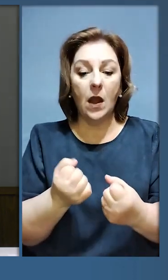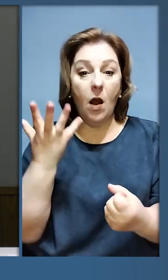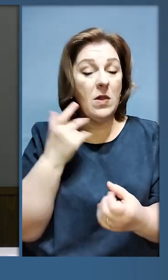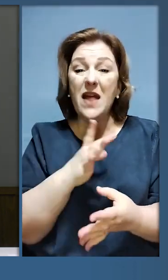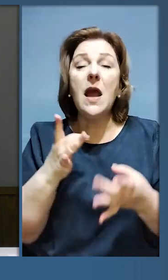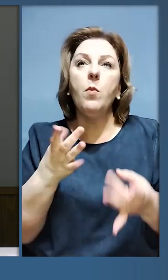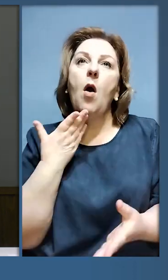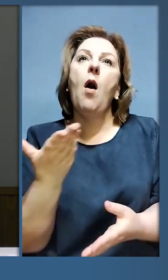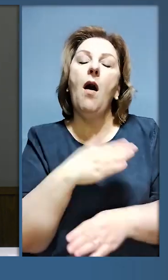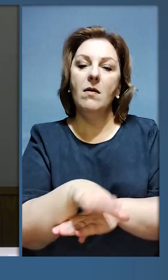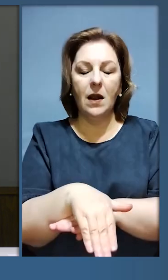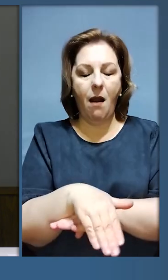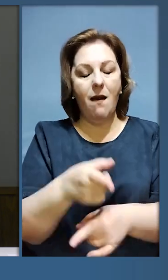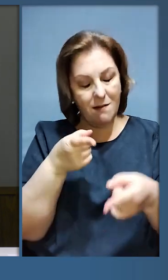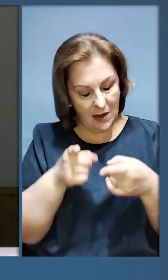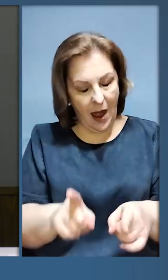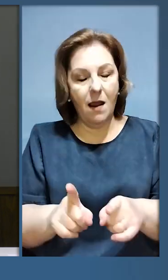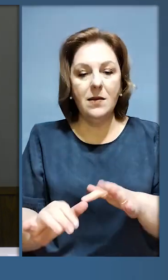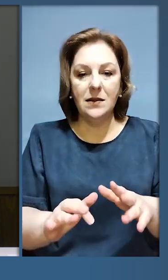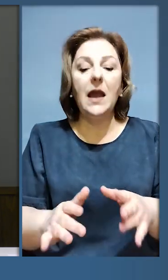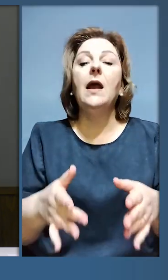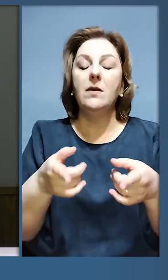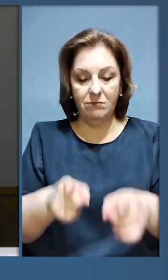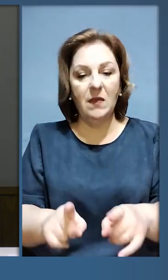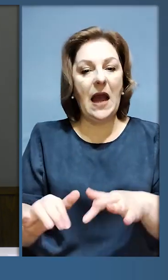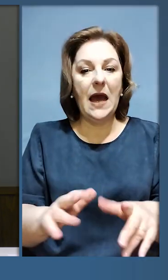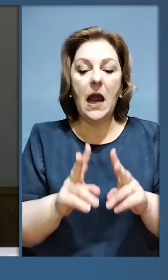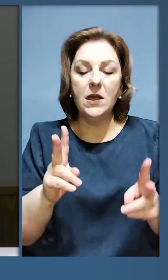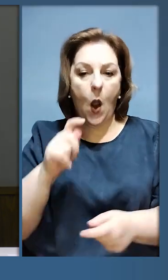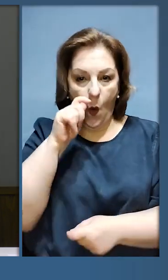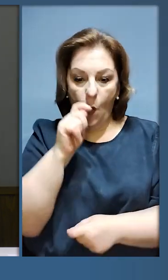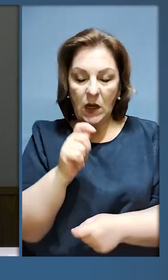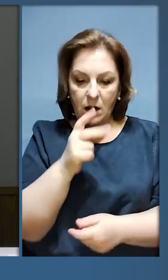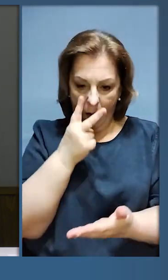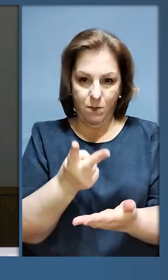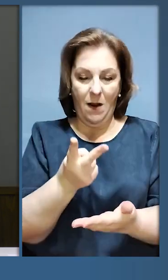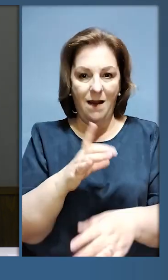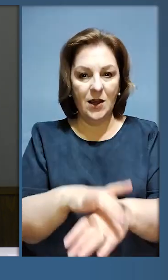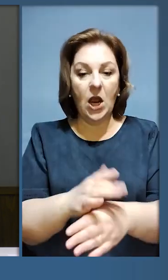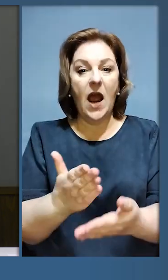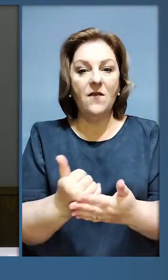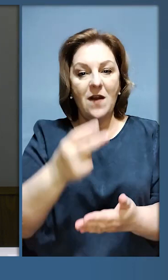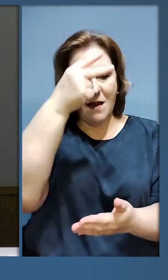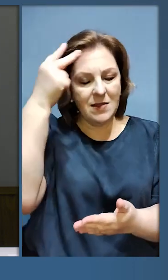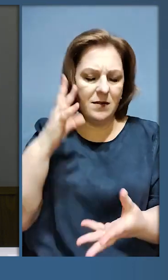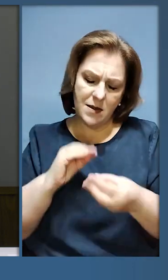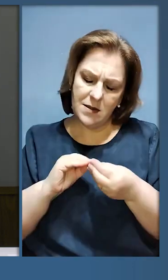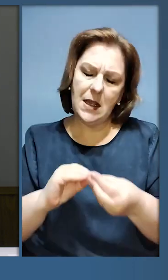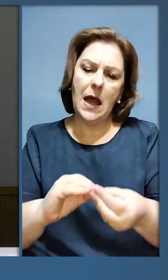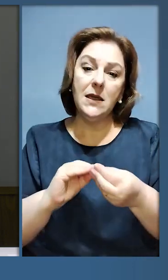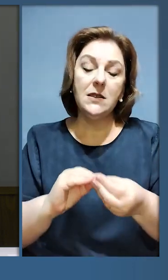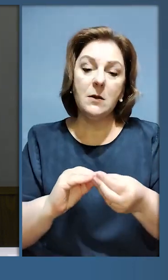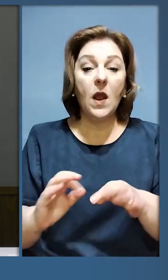за неї боротися. І коли це не просто риторика, а реальні дії, дії, які Україна бачить